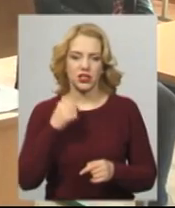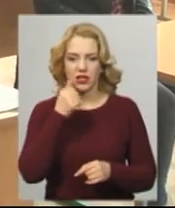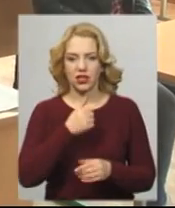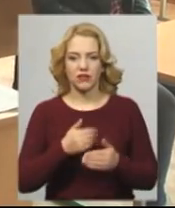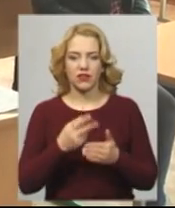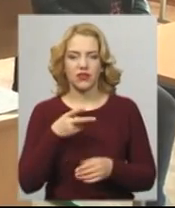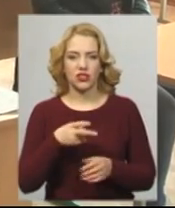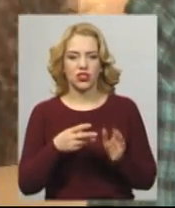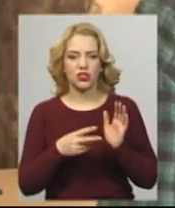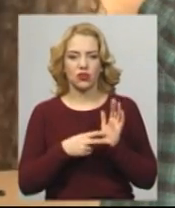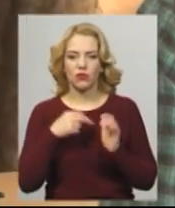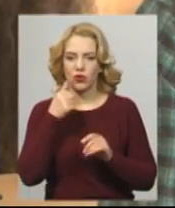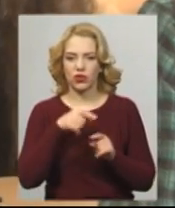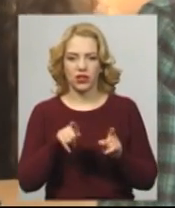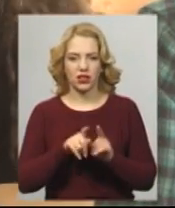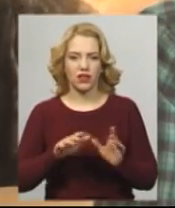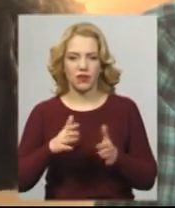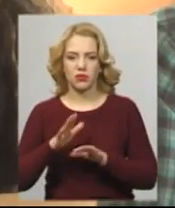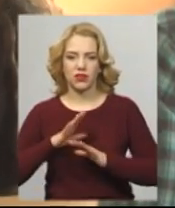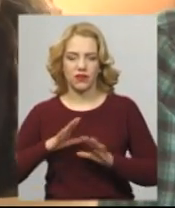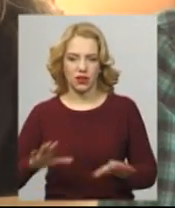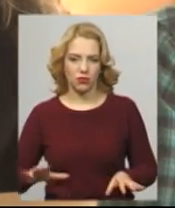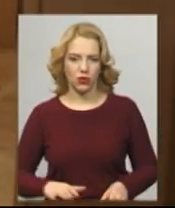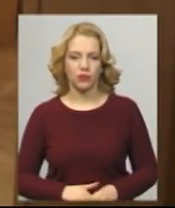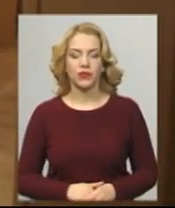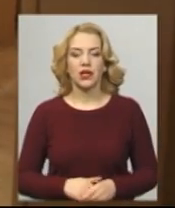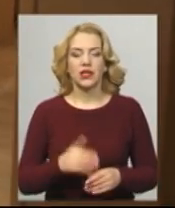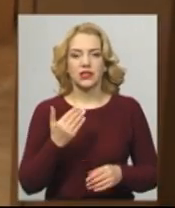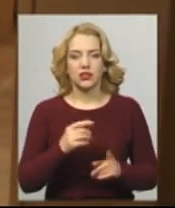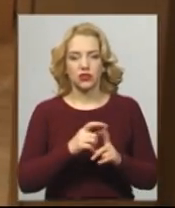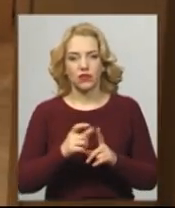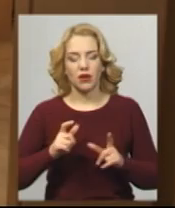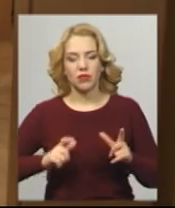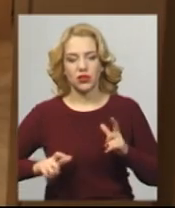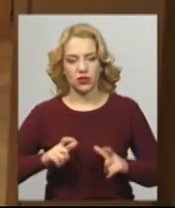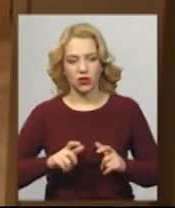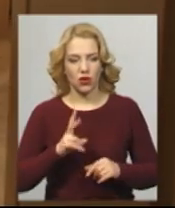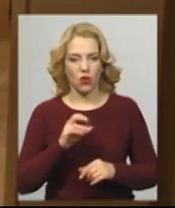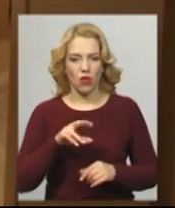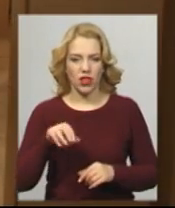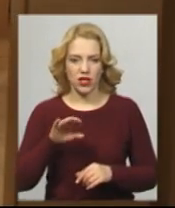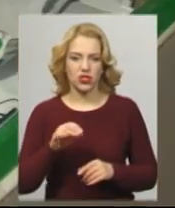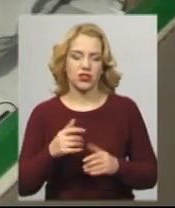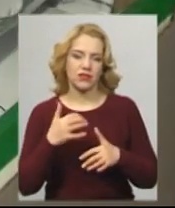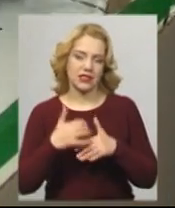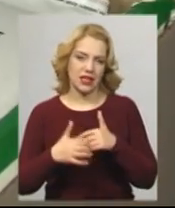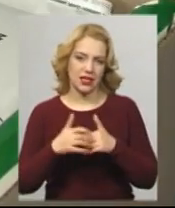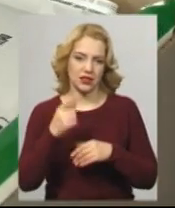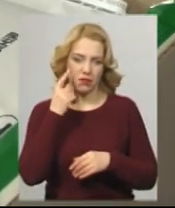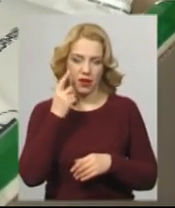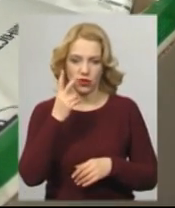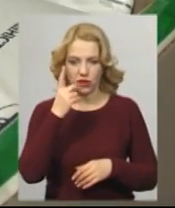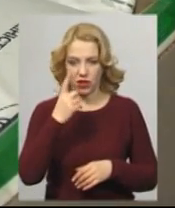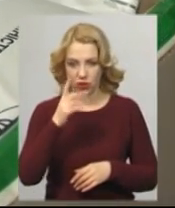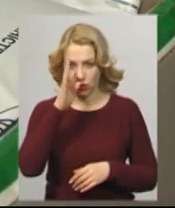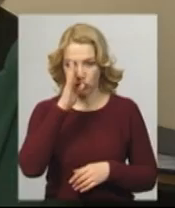не було, каже директорка економіко-правового коледжу Валентина Парандій. За її словами, студенти коледжу складають ЗНО середніми балами, і лише один хлопець за 12